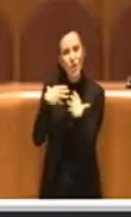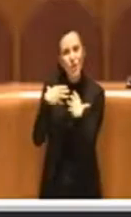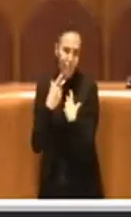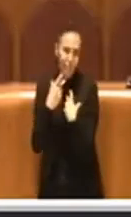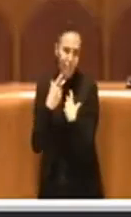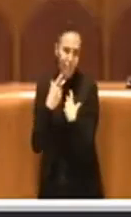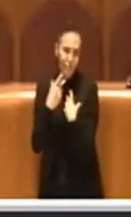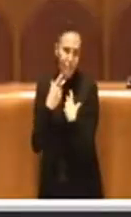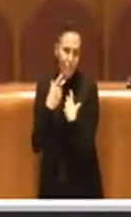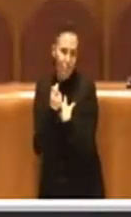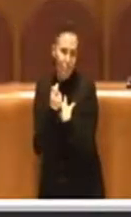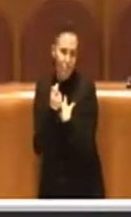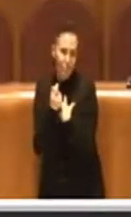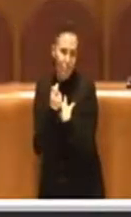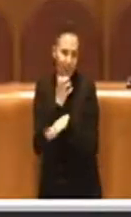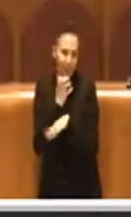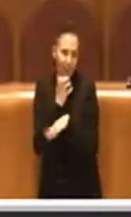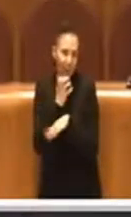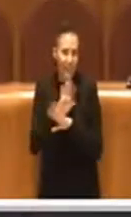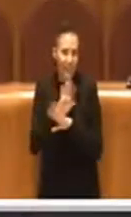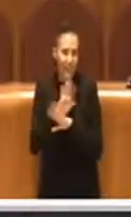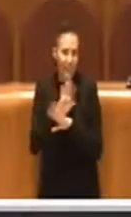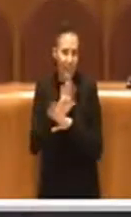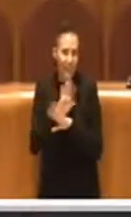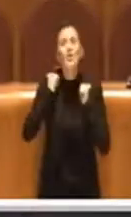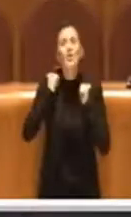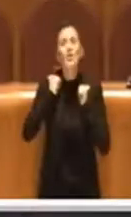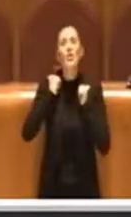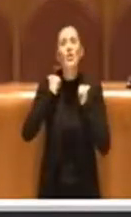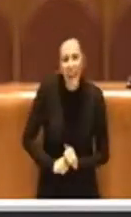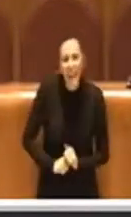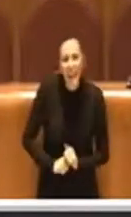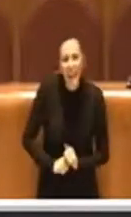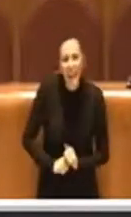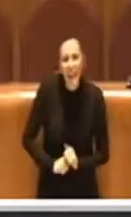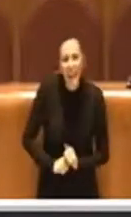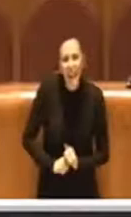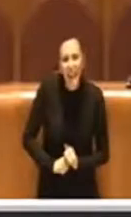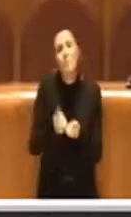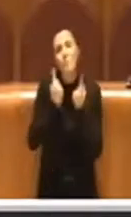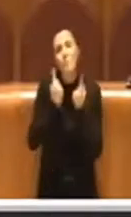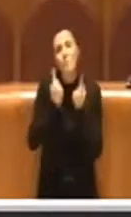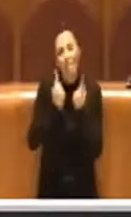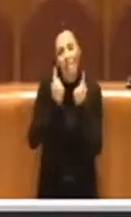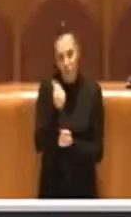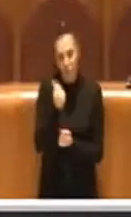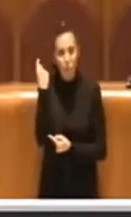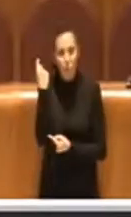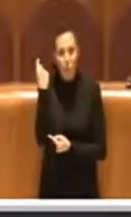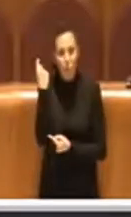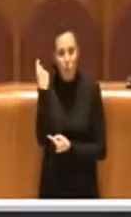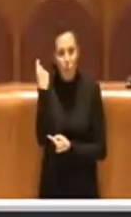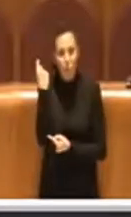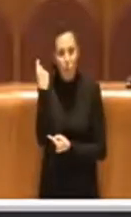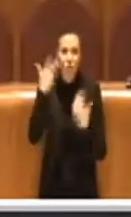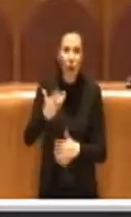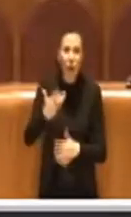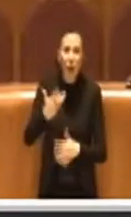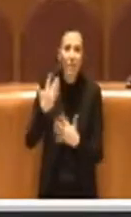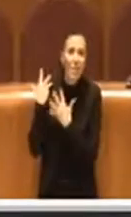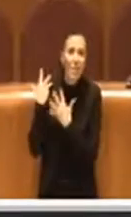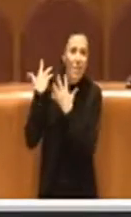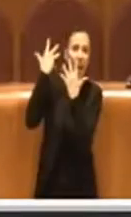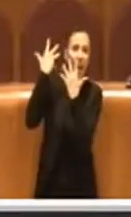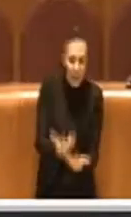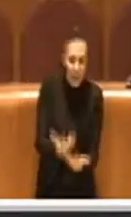ci sono dei cittadini e delle persone che stanno aspettando questi soldi, delle volte anche da più di dieci anni. Dunque